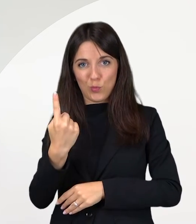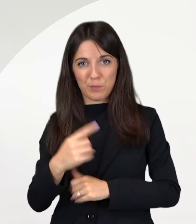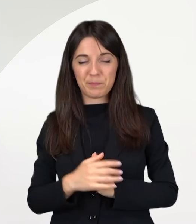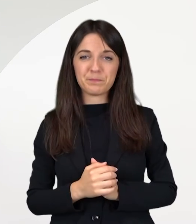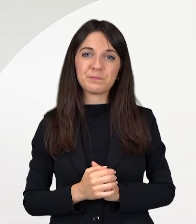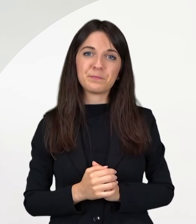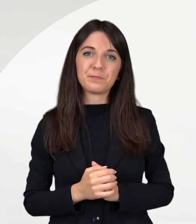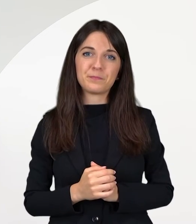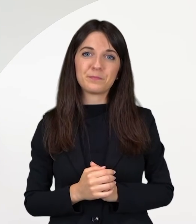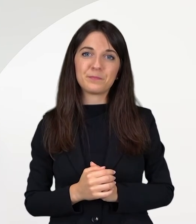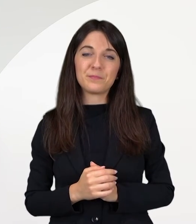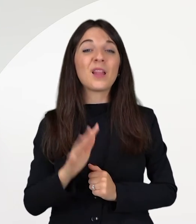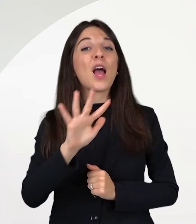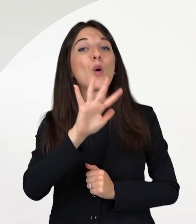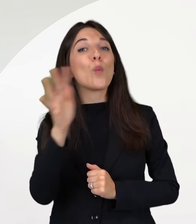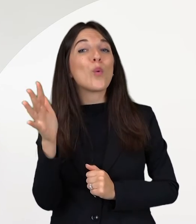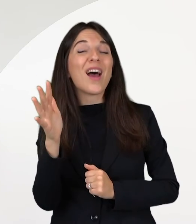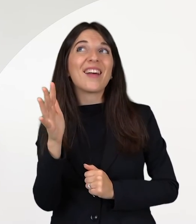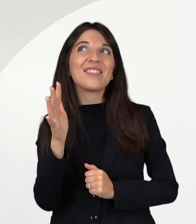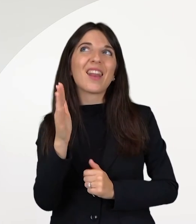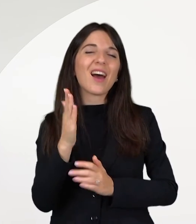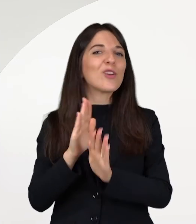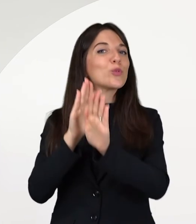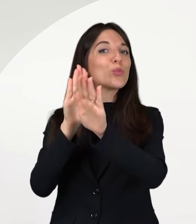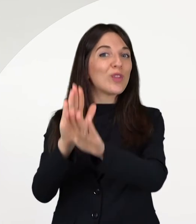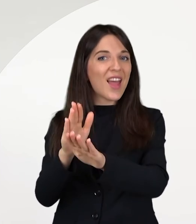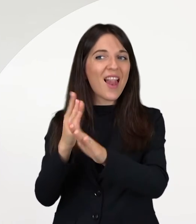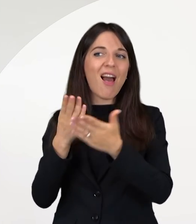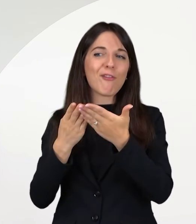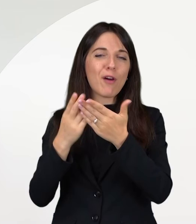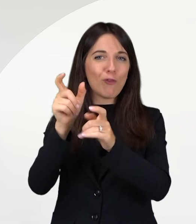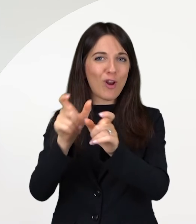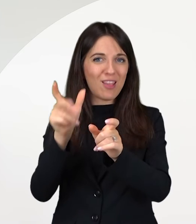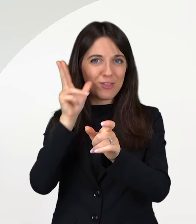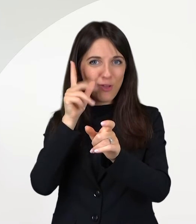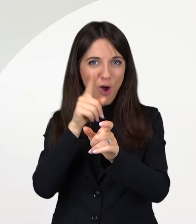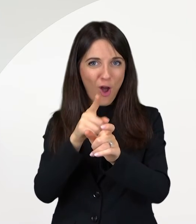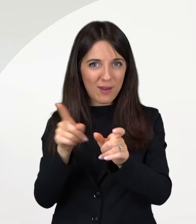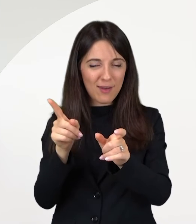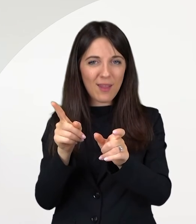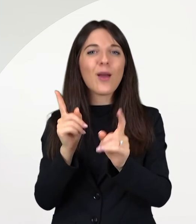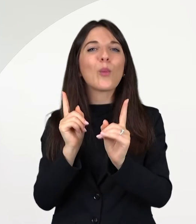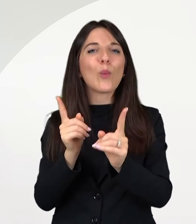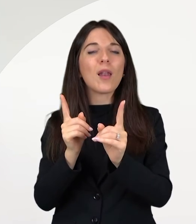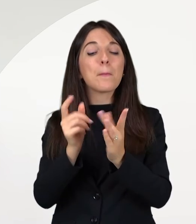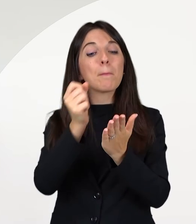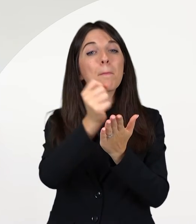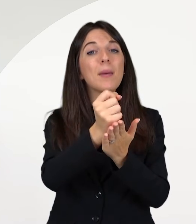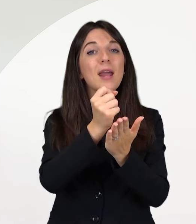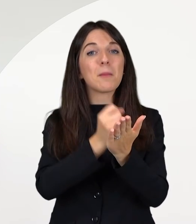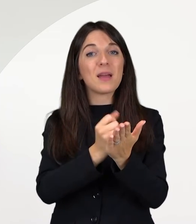e questo fino all'anno di età del bambino. Un altro permesso, un'altra